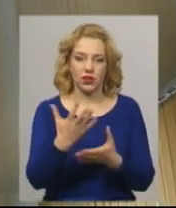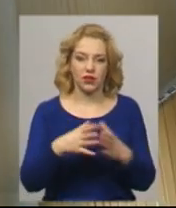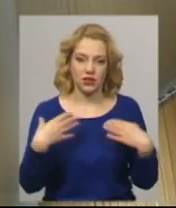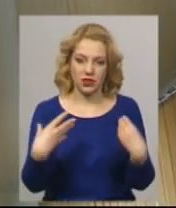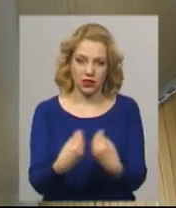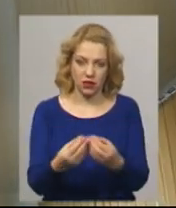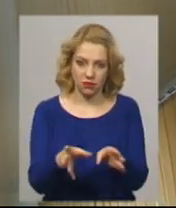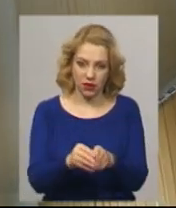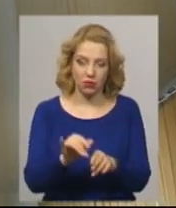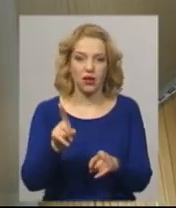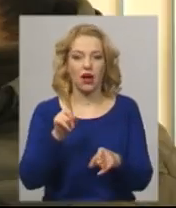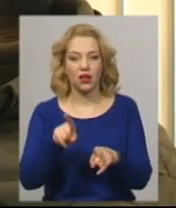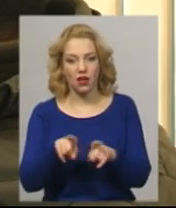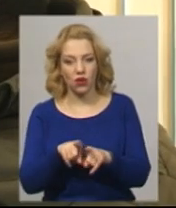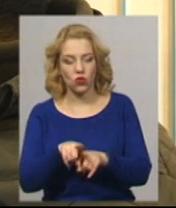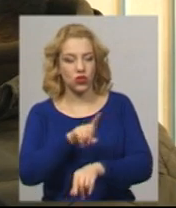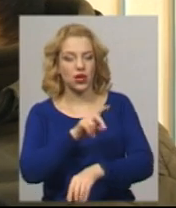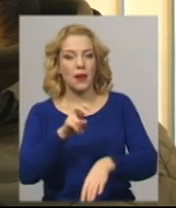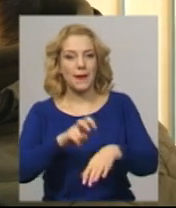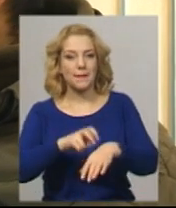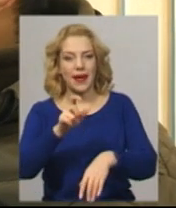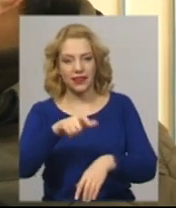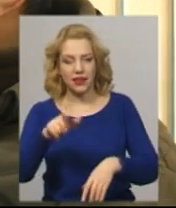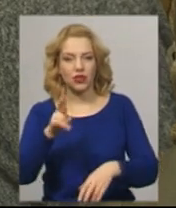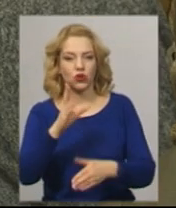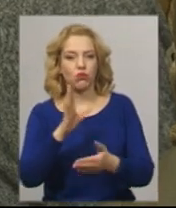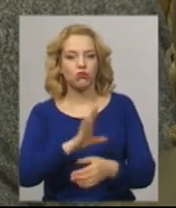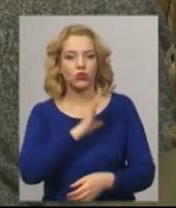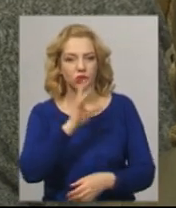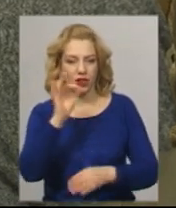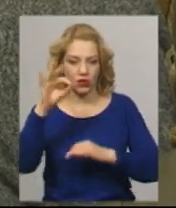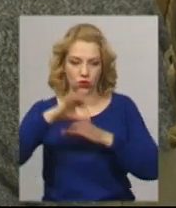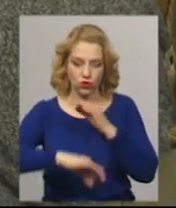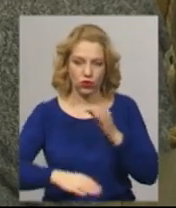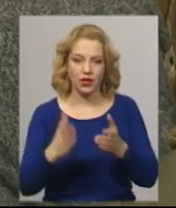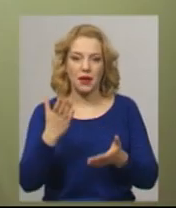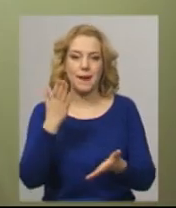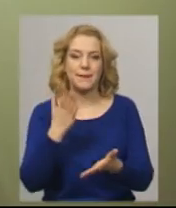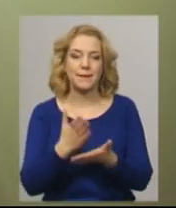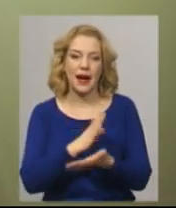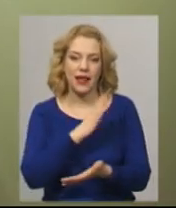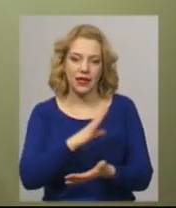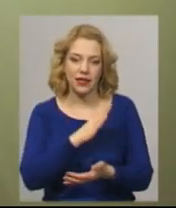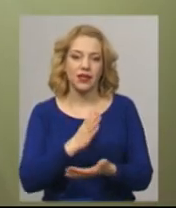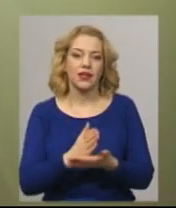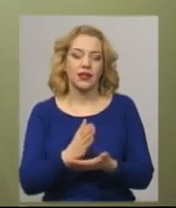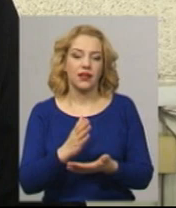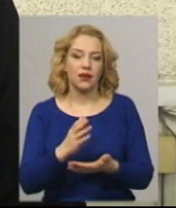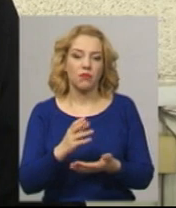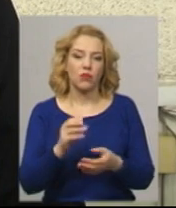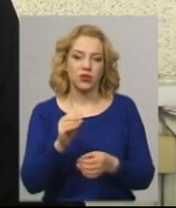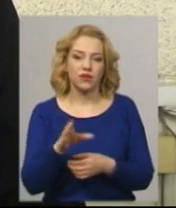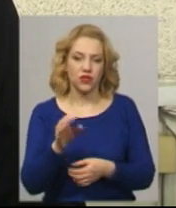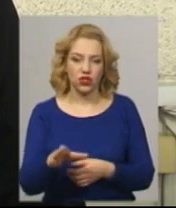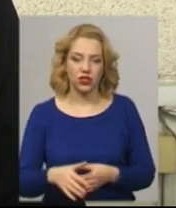родин. А також медики, які перебували на сході та мають посвідчення, розповідає начальник вокзалу станції Хмельницький Володимир Давтян.